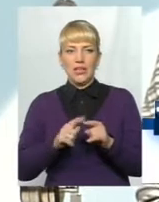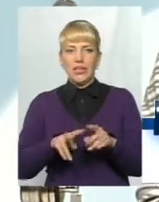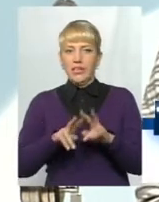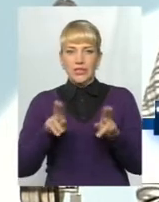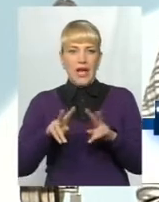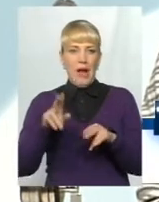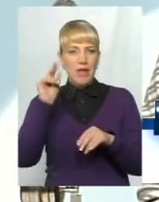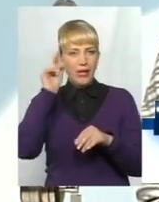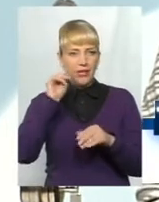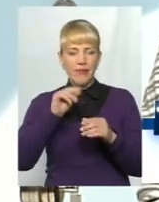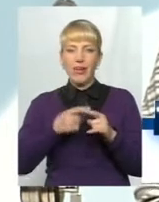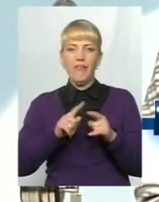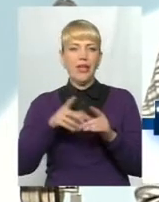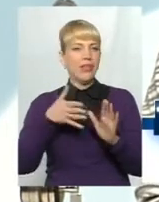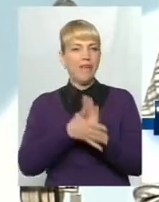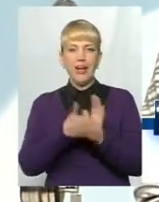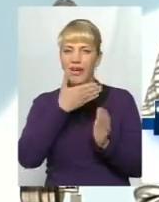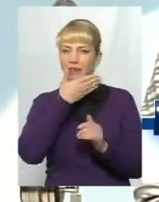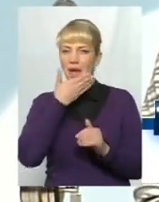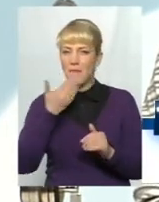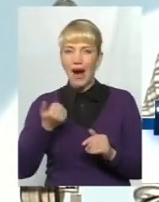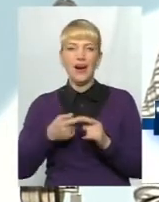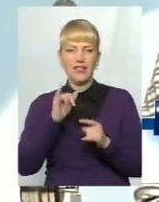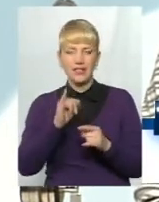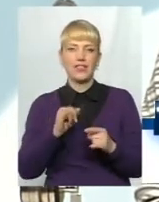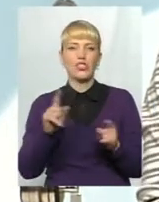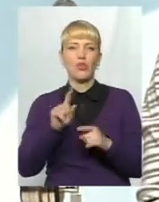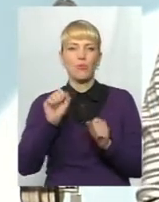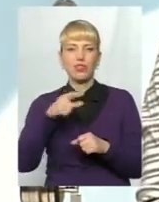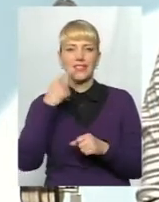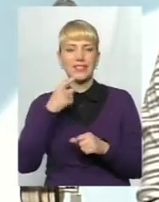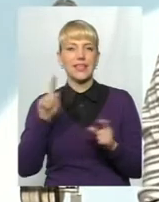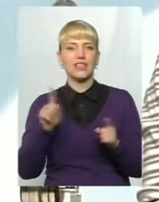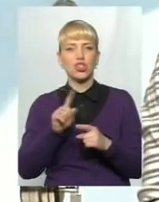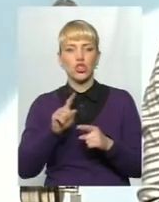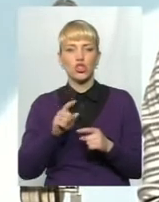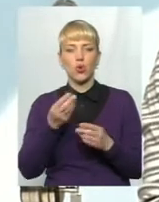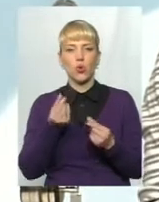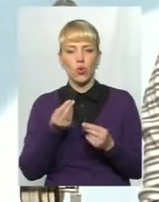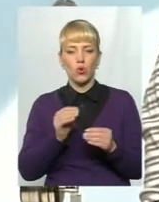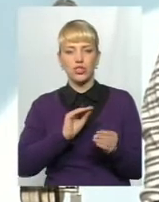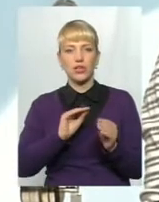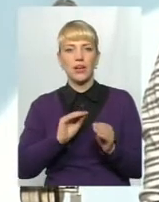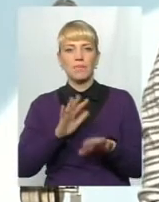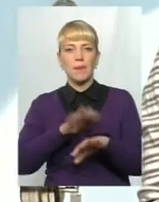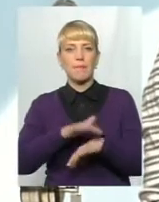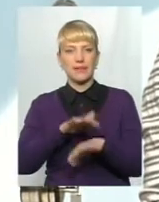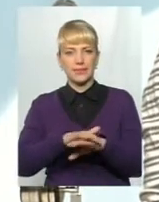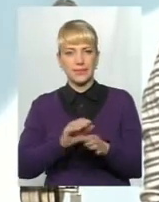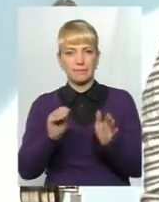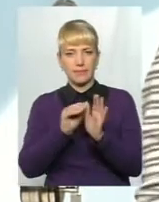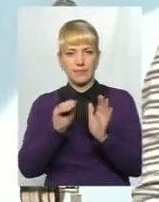цифри. Тобто він їх не витратив? Ні, він не витратив, і що можна сказати, що кошти розміщені в банківських рахунках,